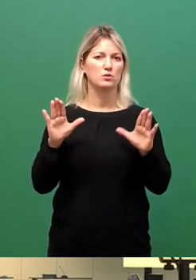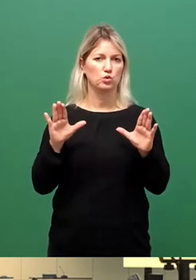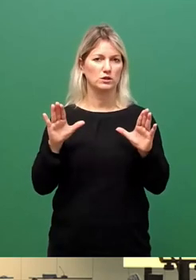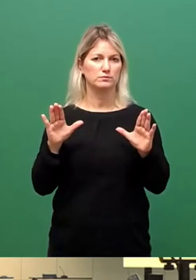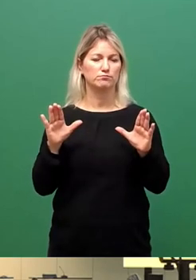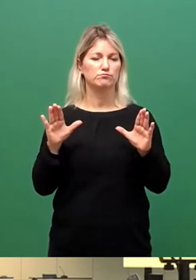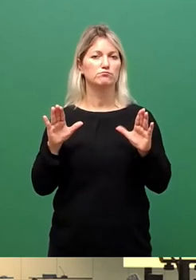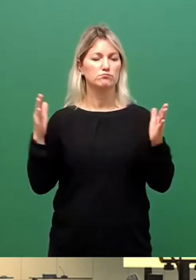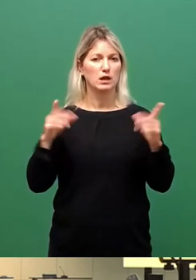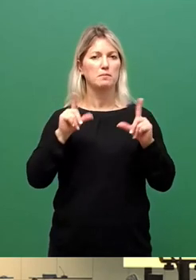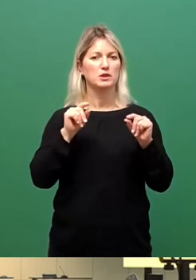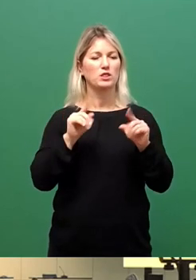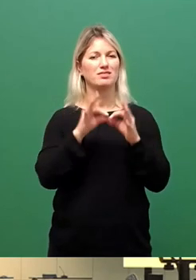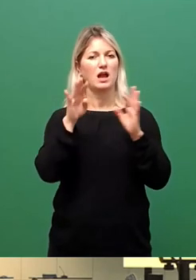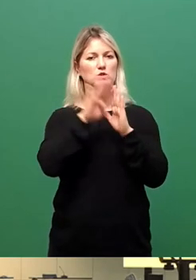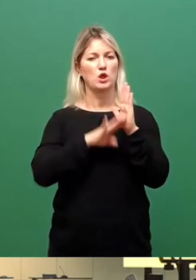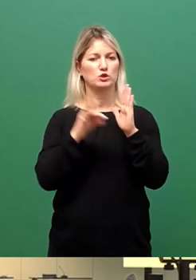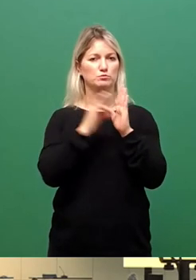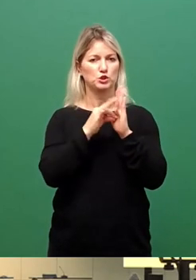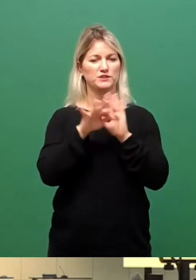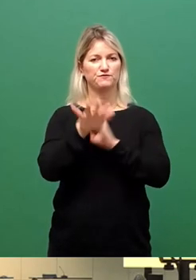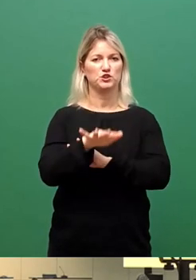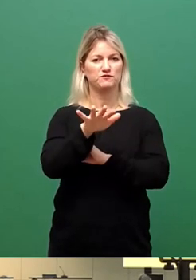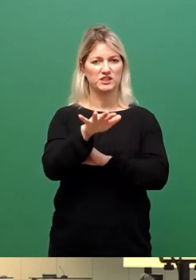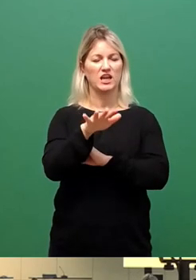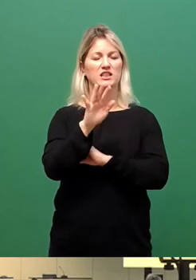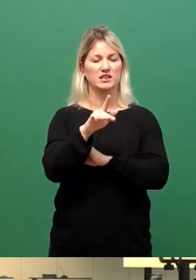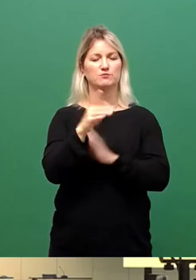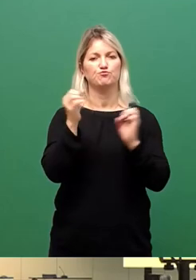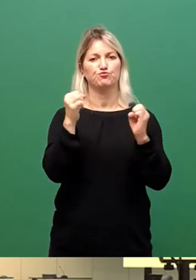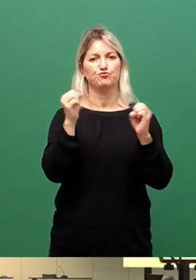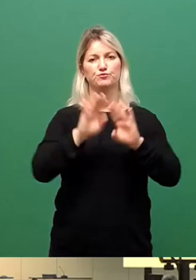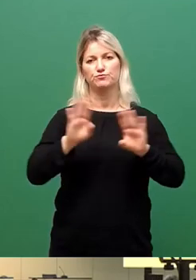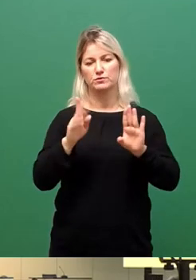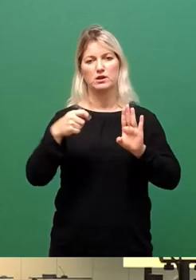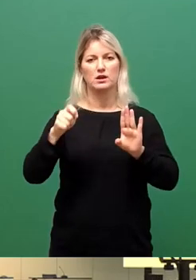Tagesordnungspunkt 15 ist damit ebenfalls absolviert. Deine. Alles. Annen? Vielen Dank.